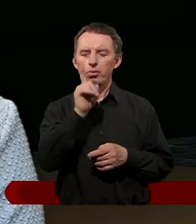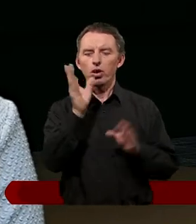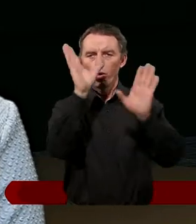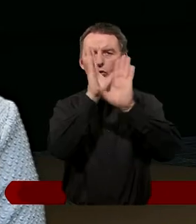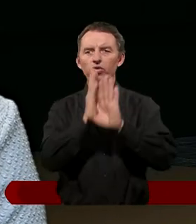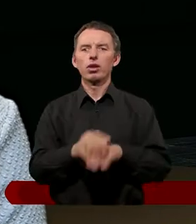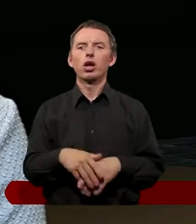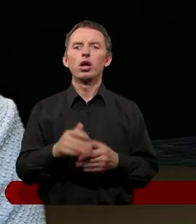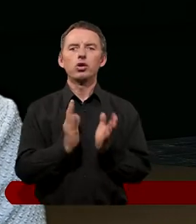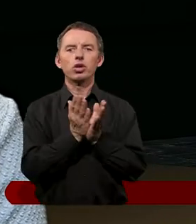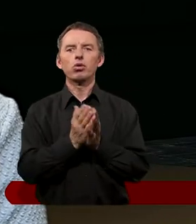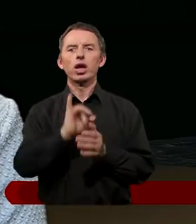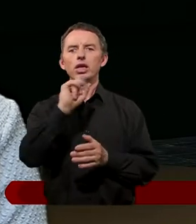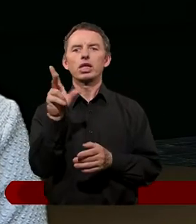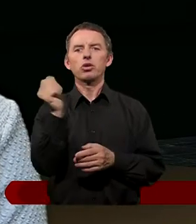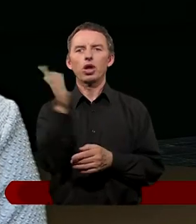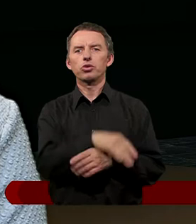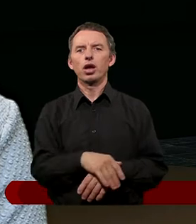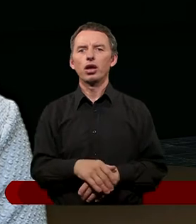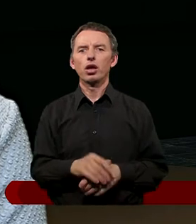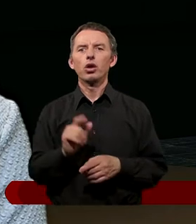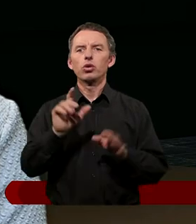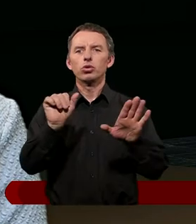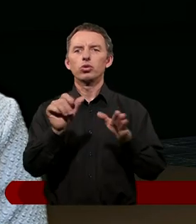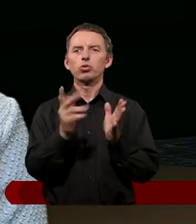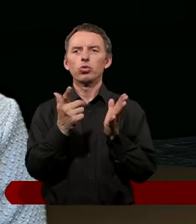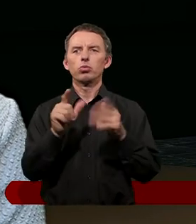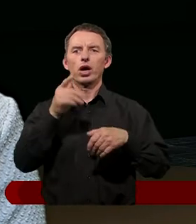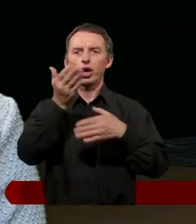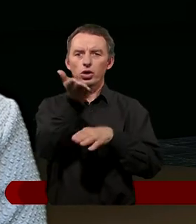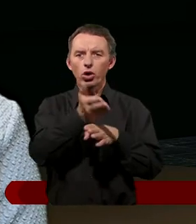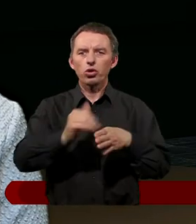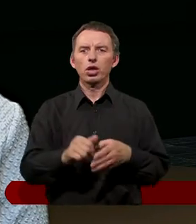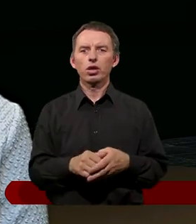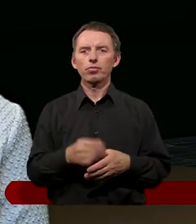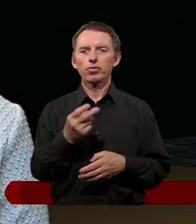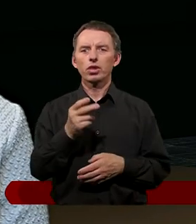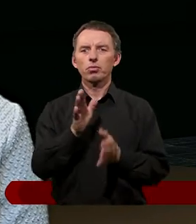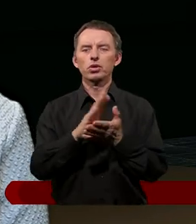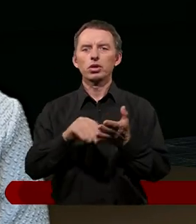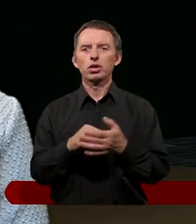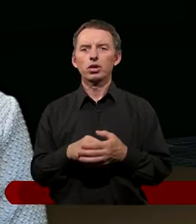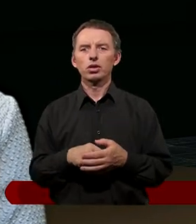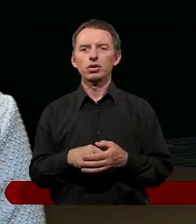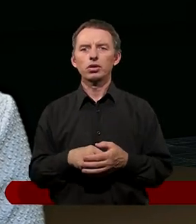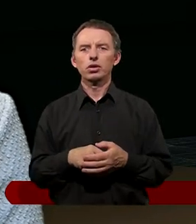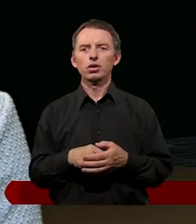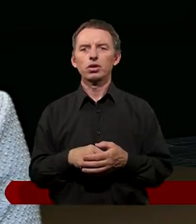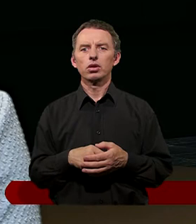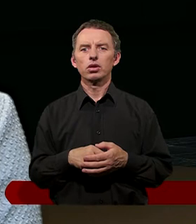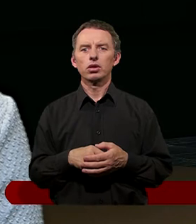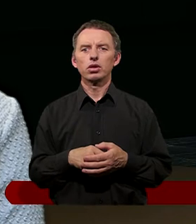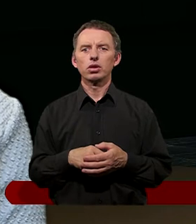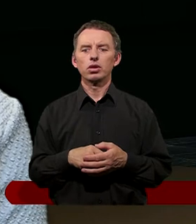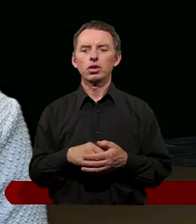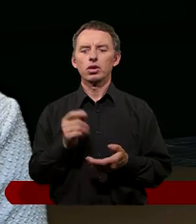uwielbiam z Księgi Izajasza, 58 rozdział, gdzie są takie praktyczne porady, też związane z